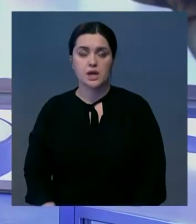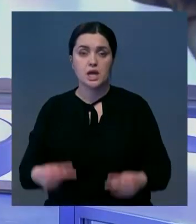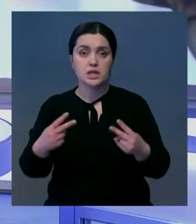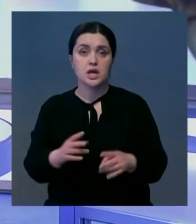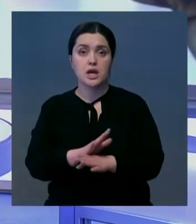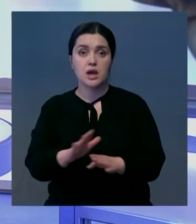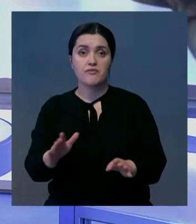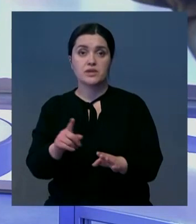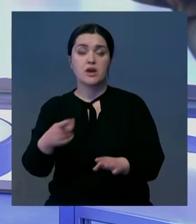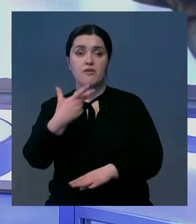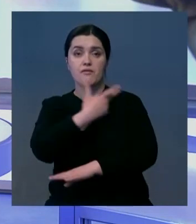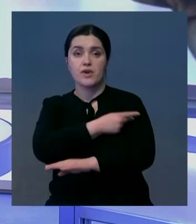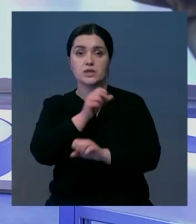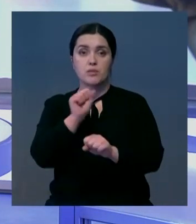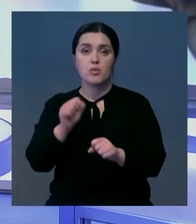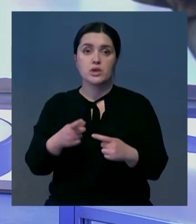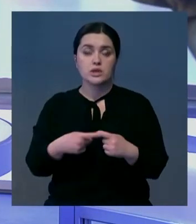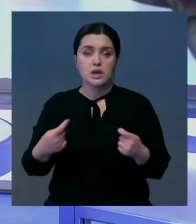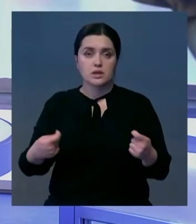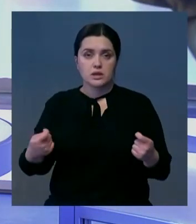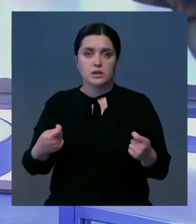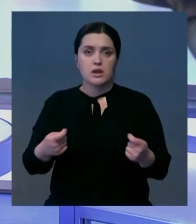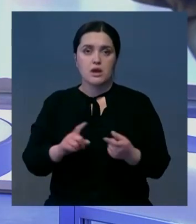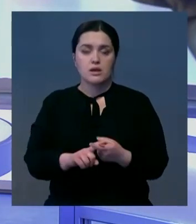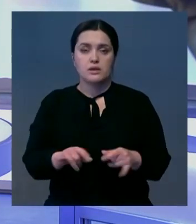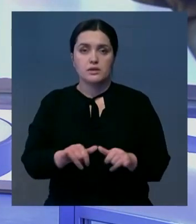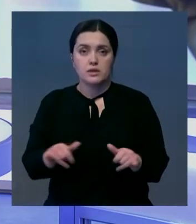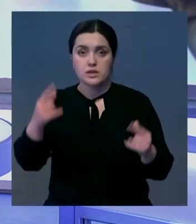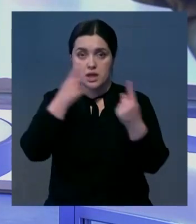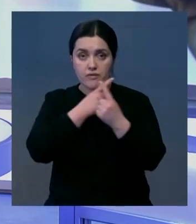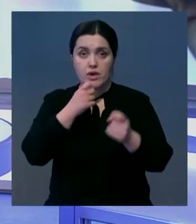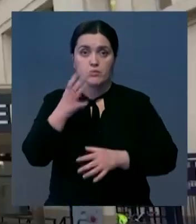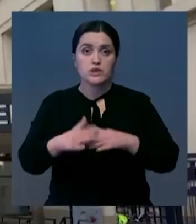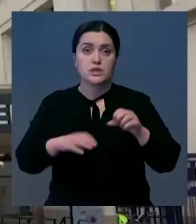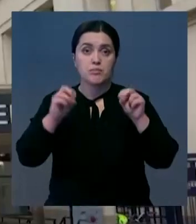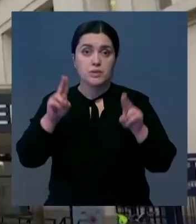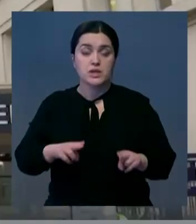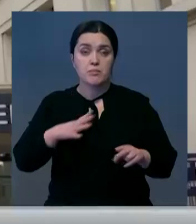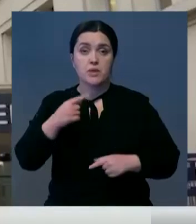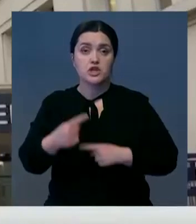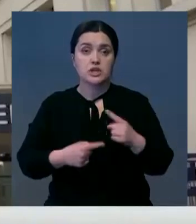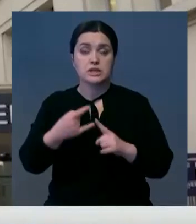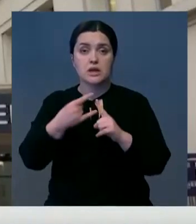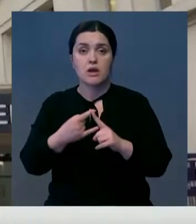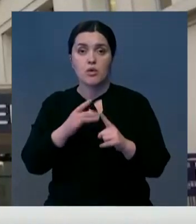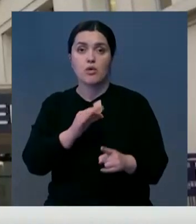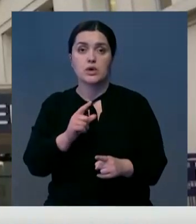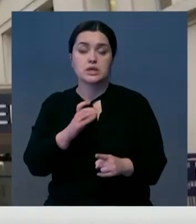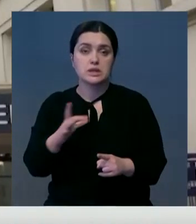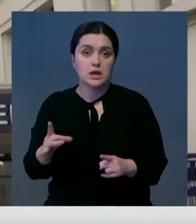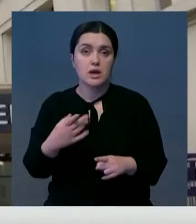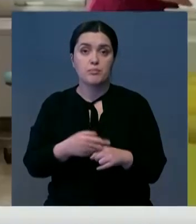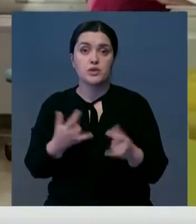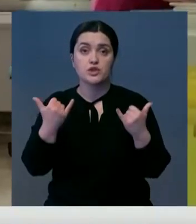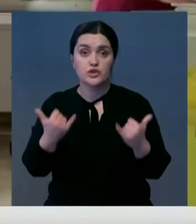Неравенство в доступе к вакцинации может затянуть пандемию. Об этом заявили международные эксперты в ходе виртуальной конференции в ОСР. По их данным,